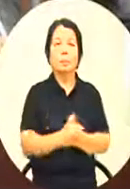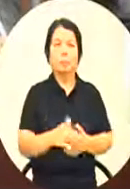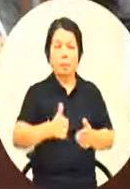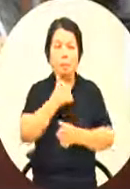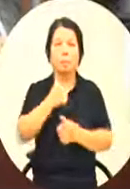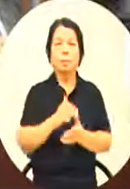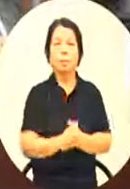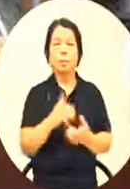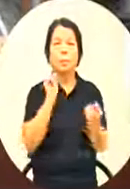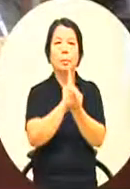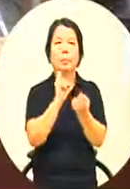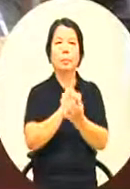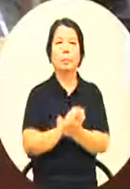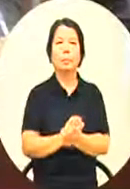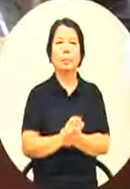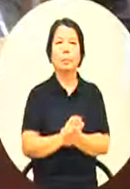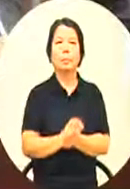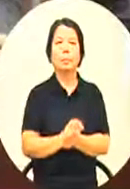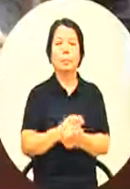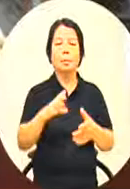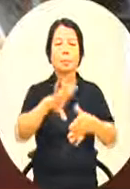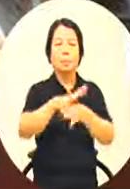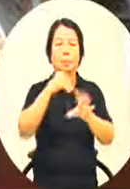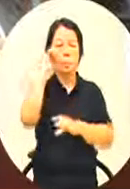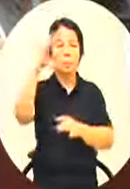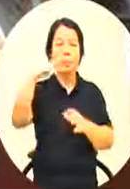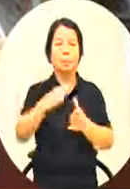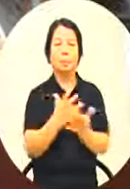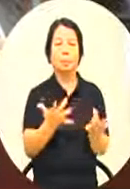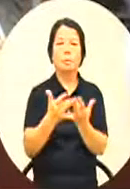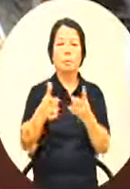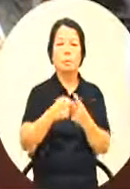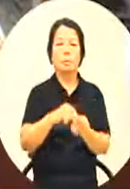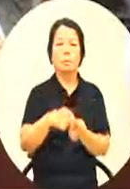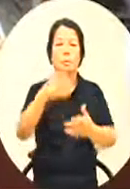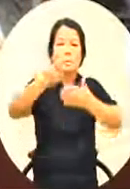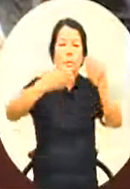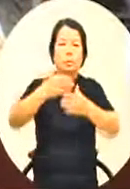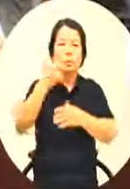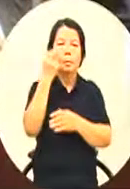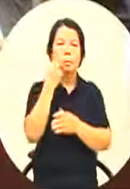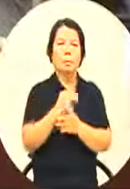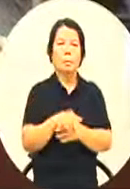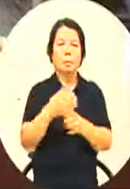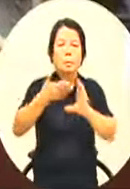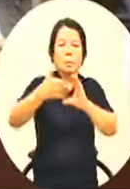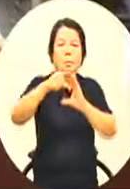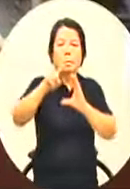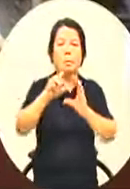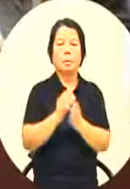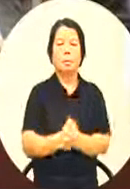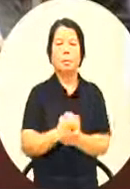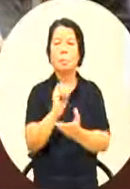其实我们对于文创产业跟影视产业不是完全没有啦只是以前有